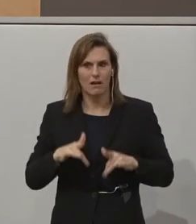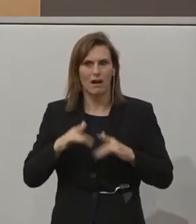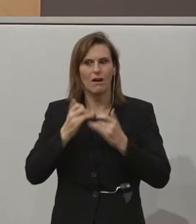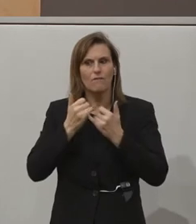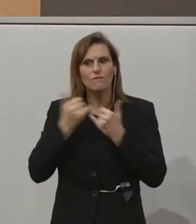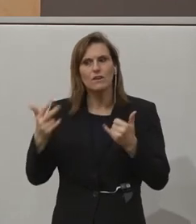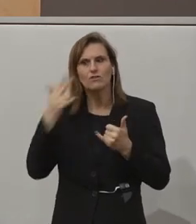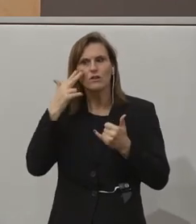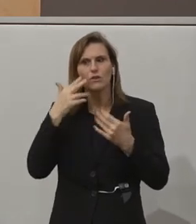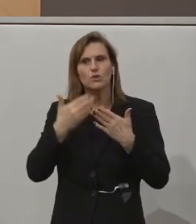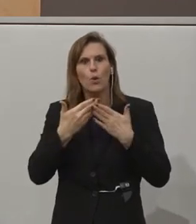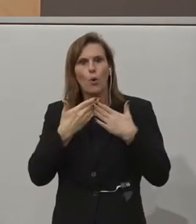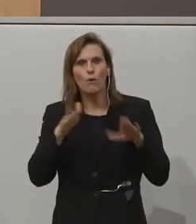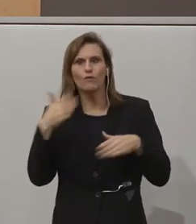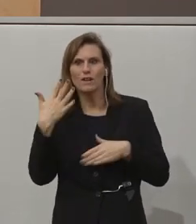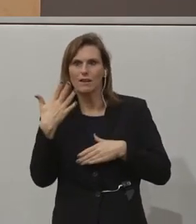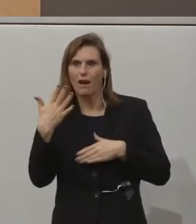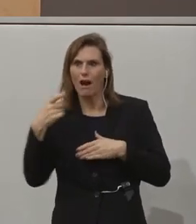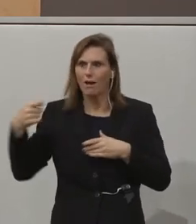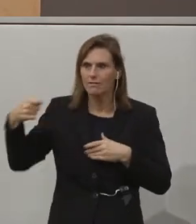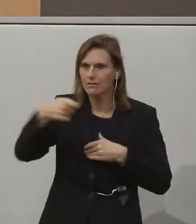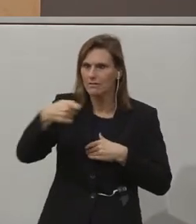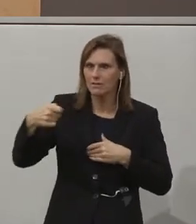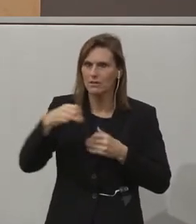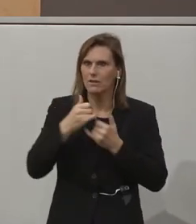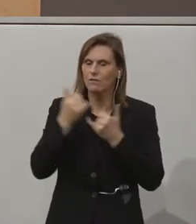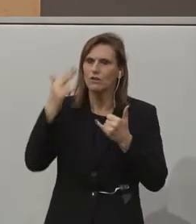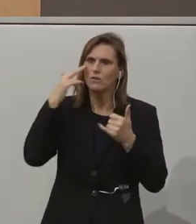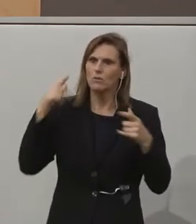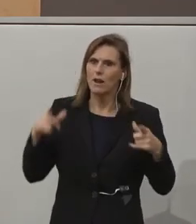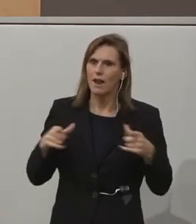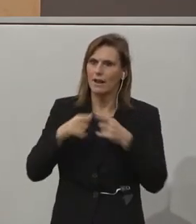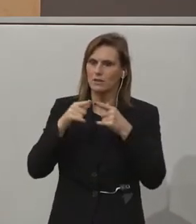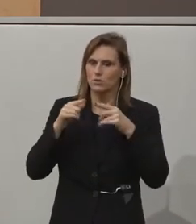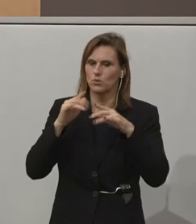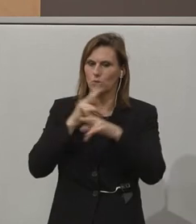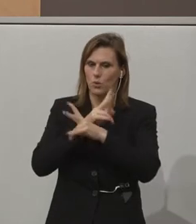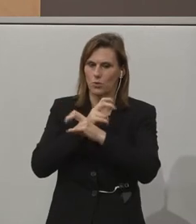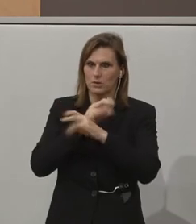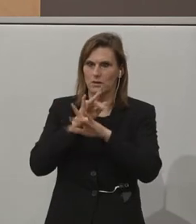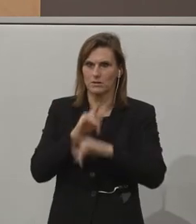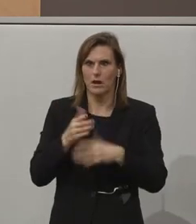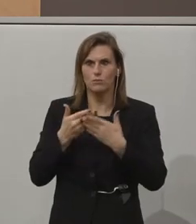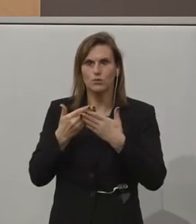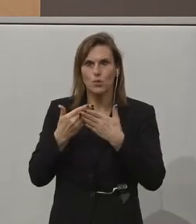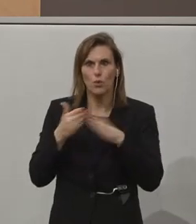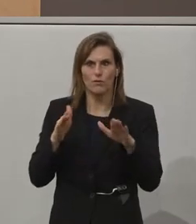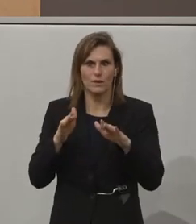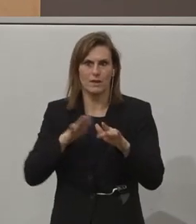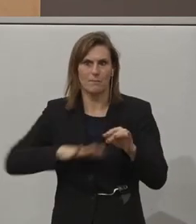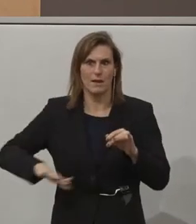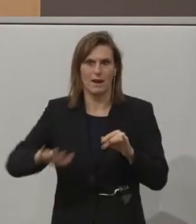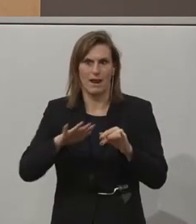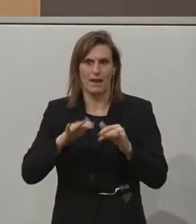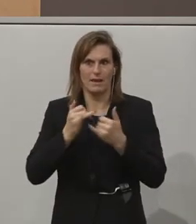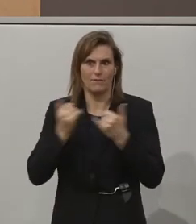wird von der öffentlichen Hand finanziert? Und welche Leistungen müssten wir in Österreich mit dem öffentlichen Sektor